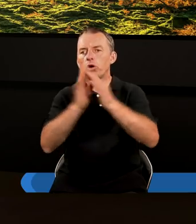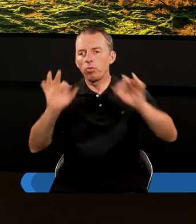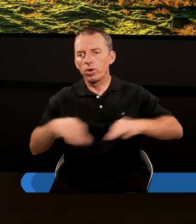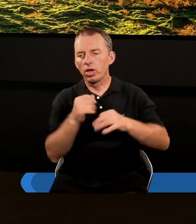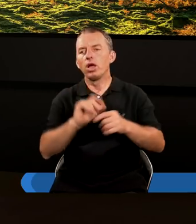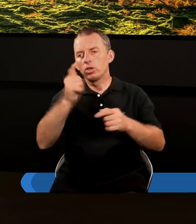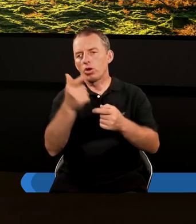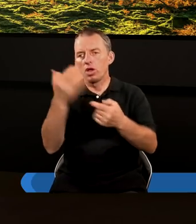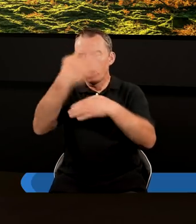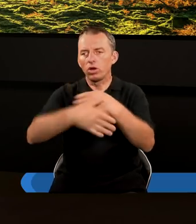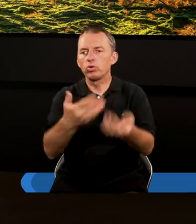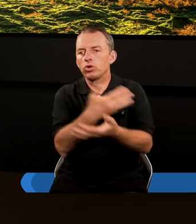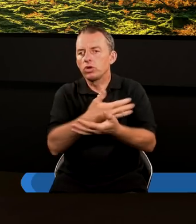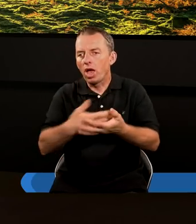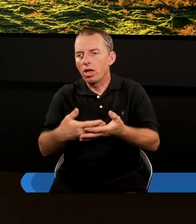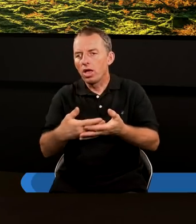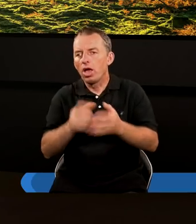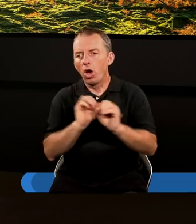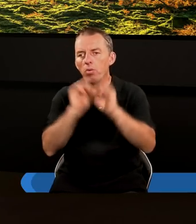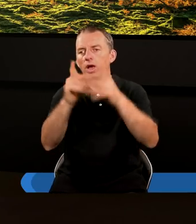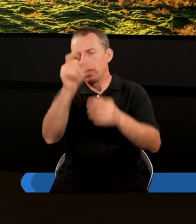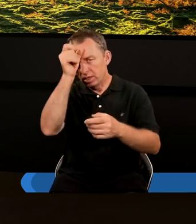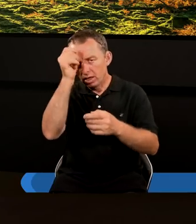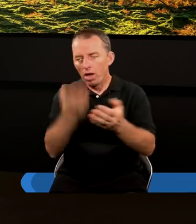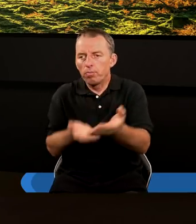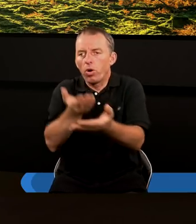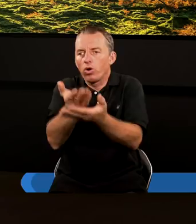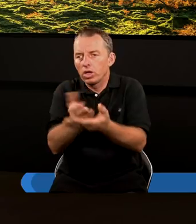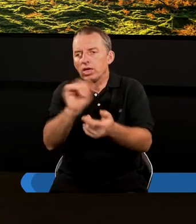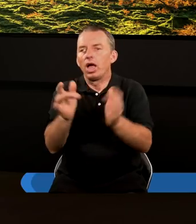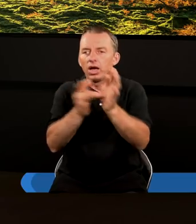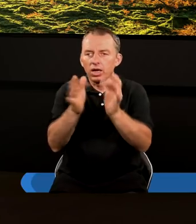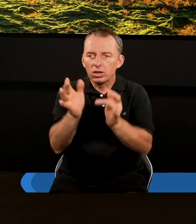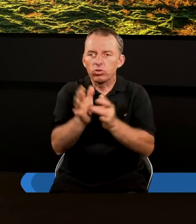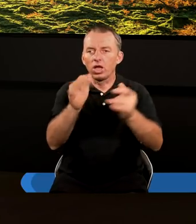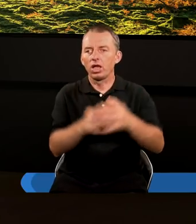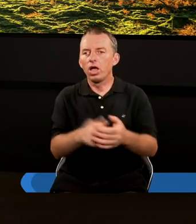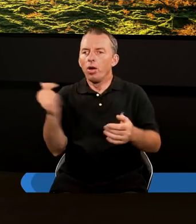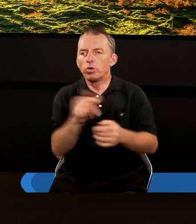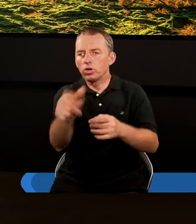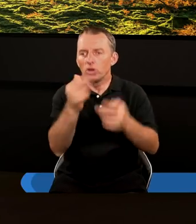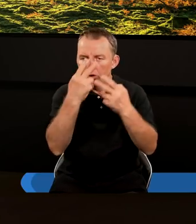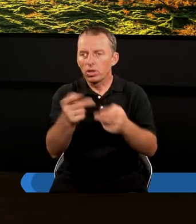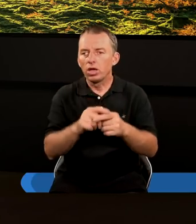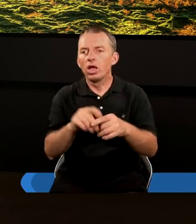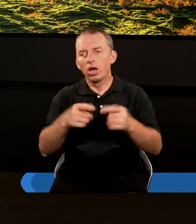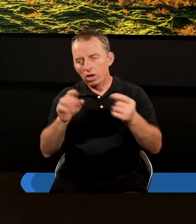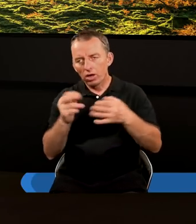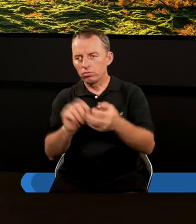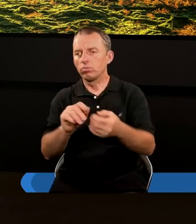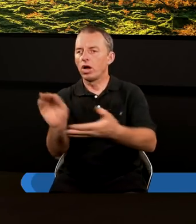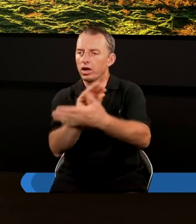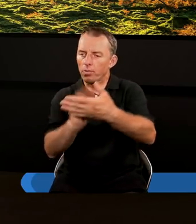Państwa, na drugim krańcu ziemi objawiła się istota podająca się za Chrystusa. Musicie zobaczyć relacje naszego